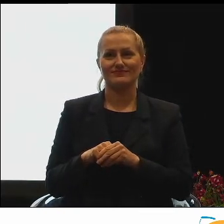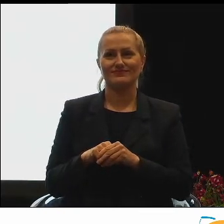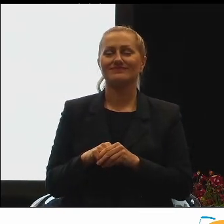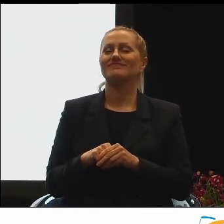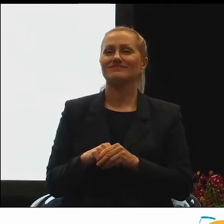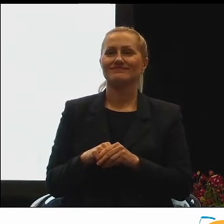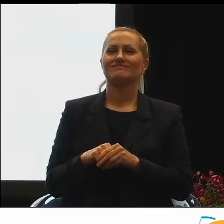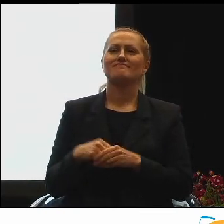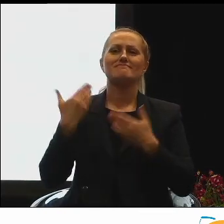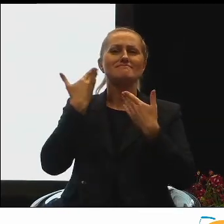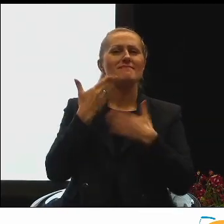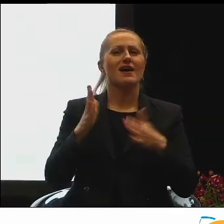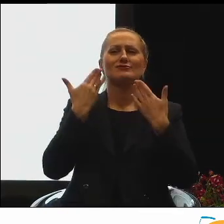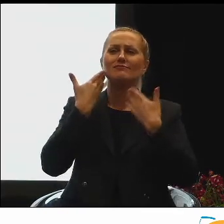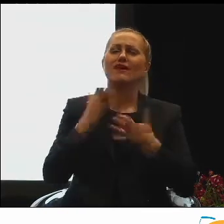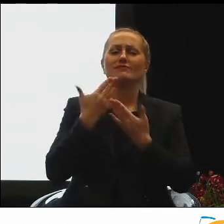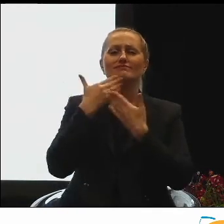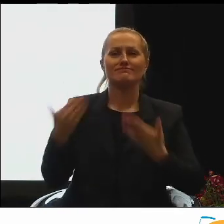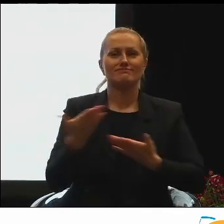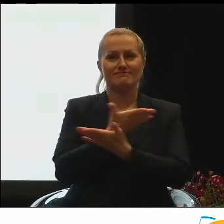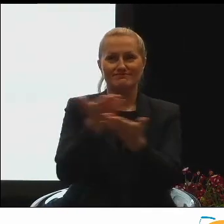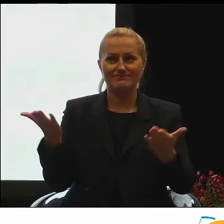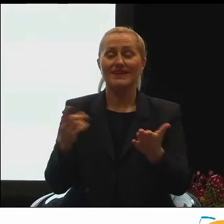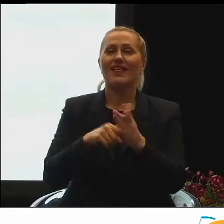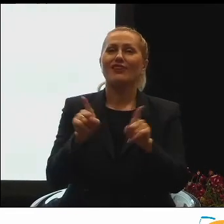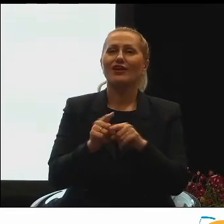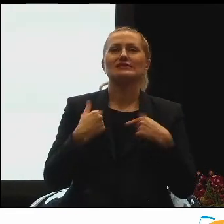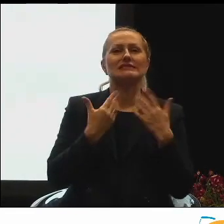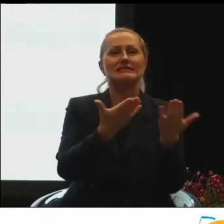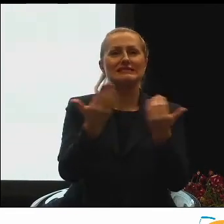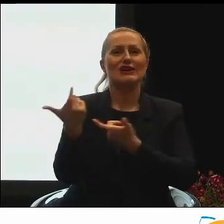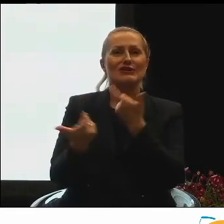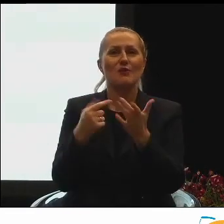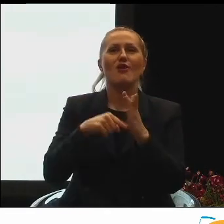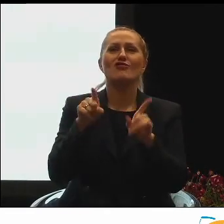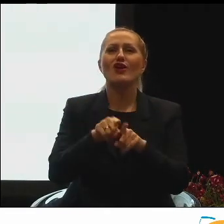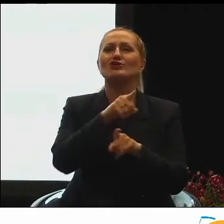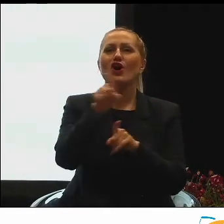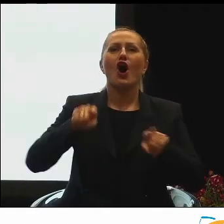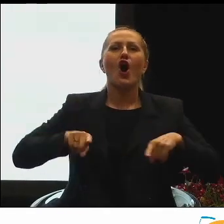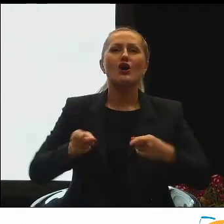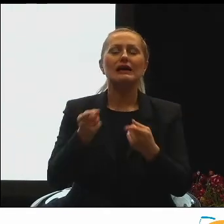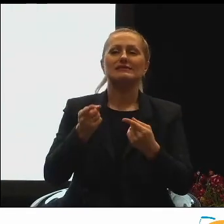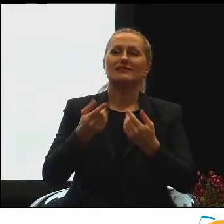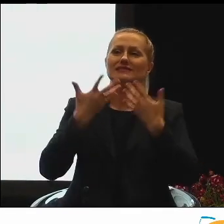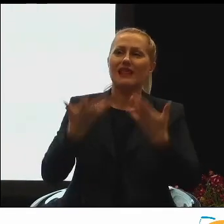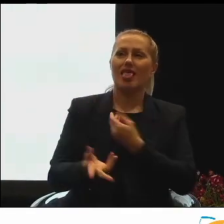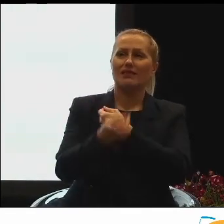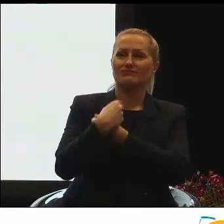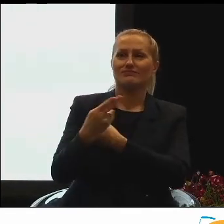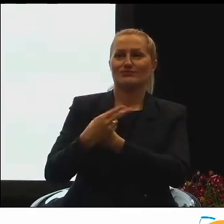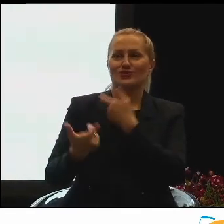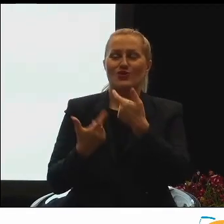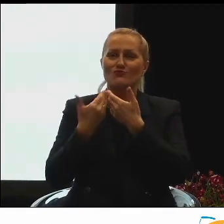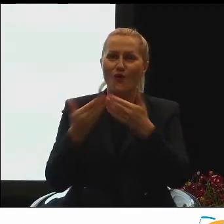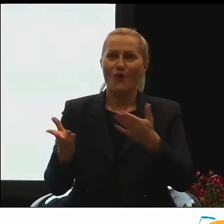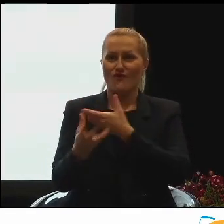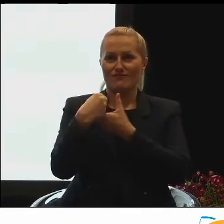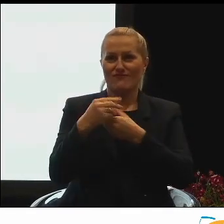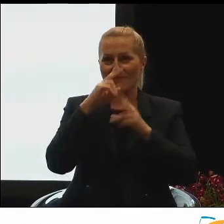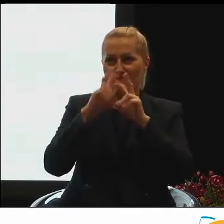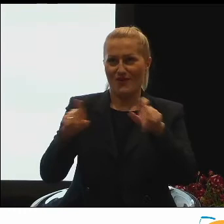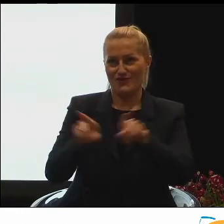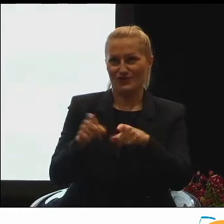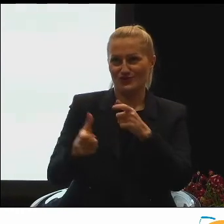Bardzo, bardzo, bardzo dziękujemy i oczywiście zachęcamy do tego, żeby organizacje otwierały się na badanie.